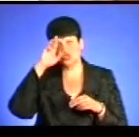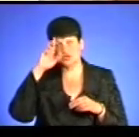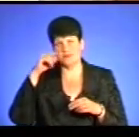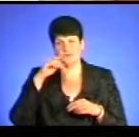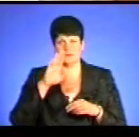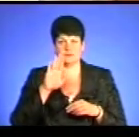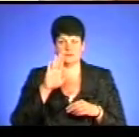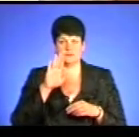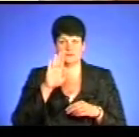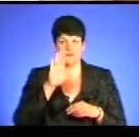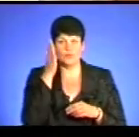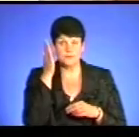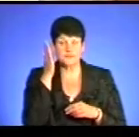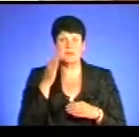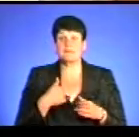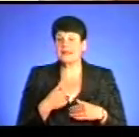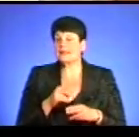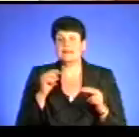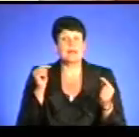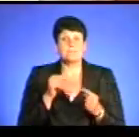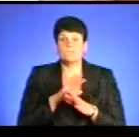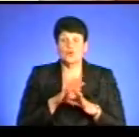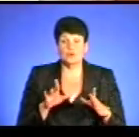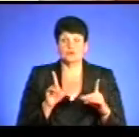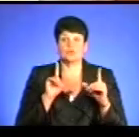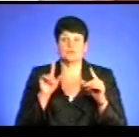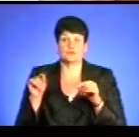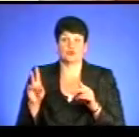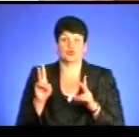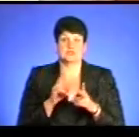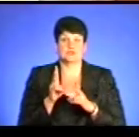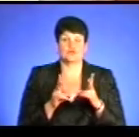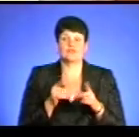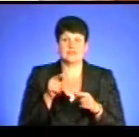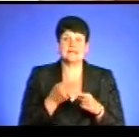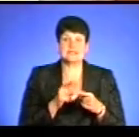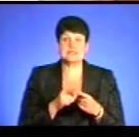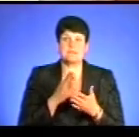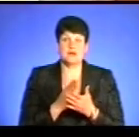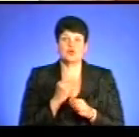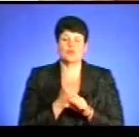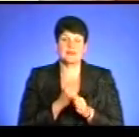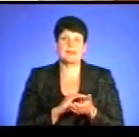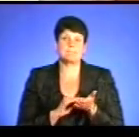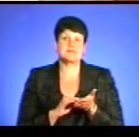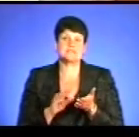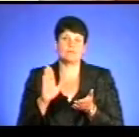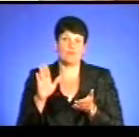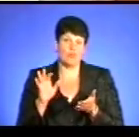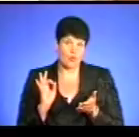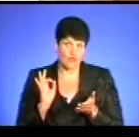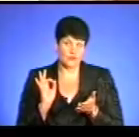гастролювали в Україні люди, які засуджують режим Путіна, і вони це мають робити письмово у